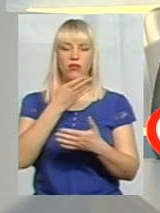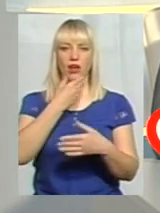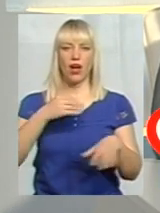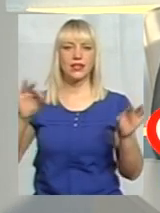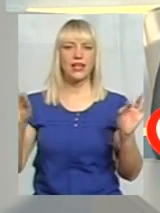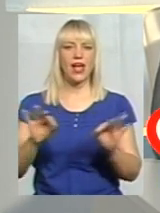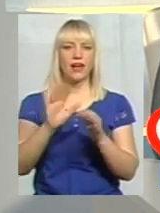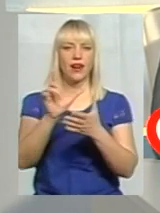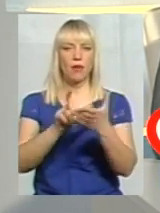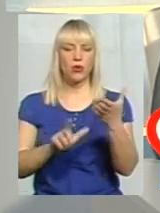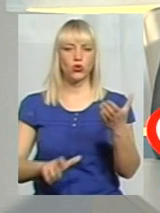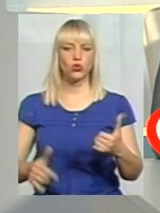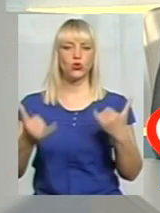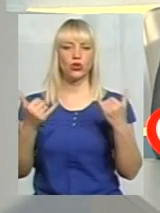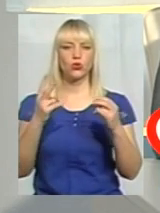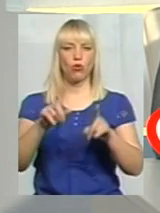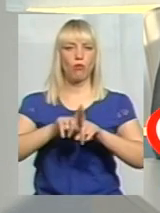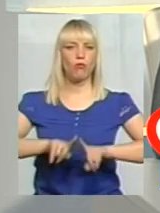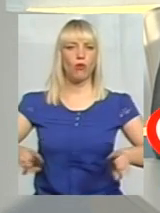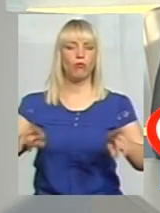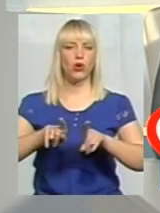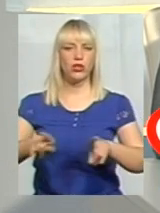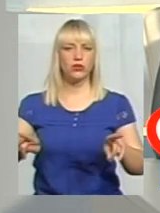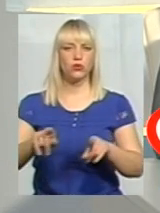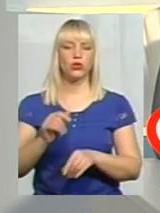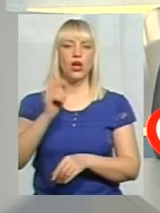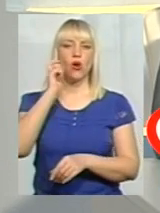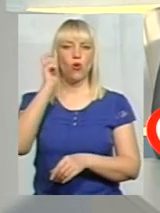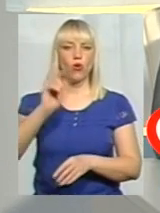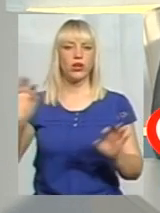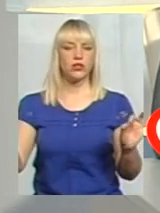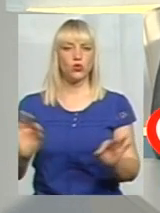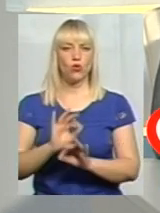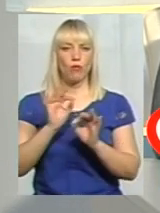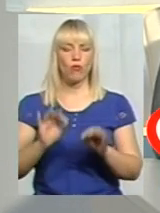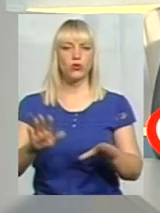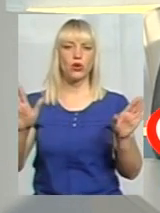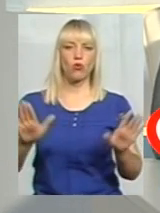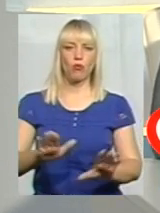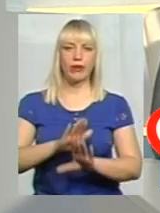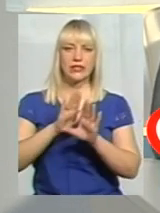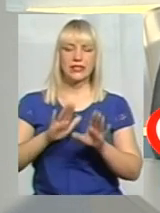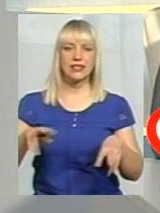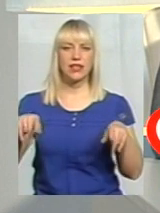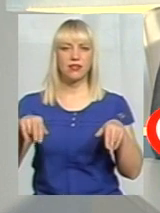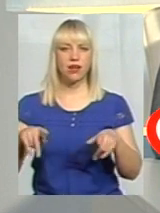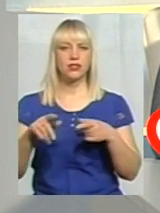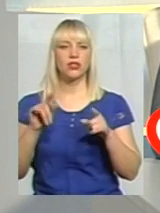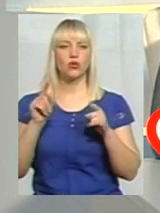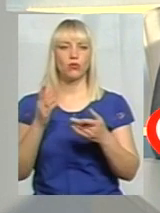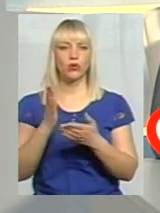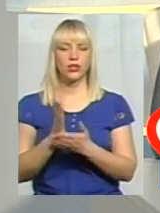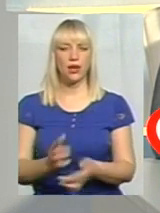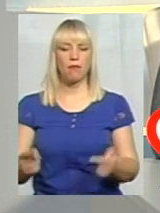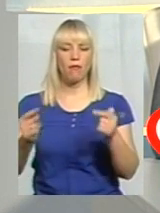сучасний, які популяризують українську музику, пісні, танці. тому для того є певна комісія